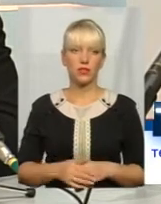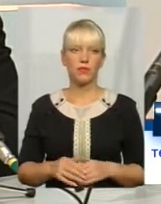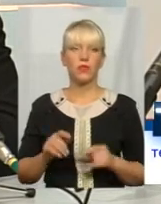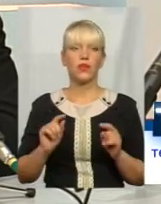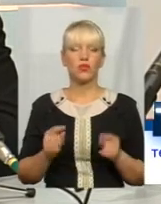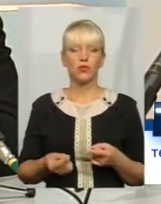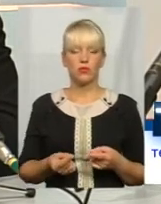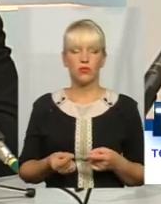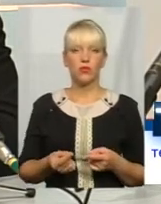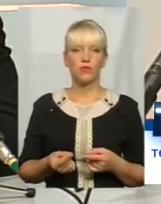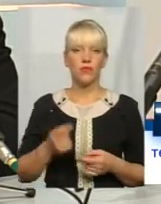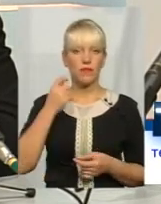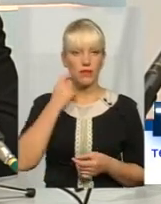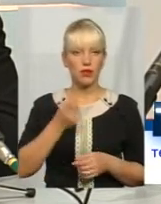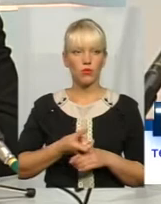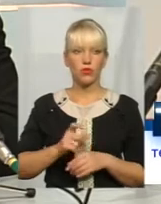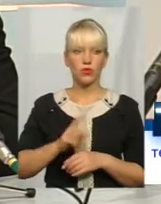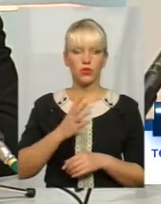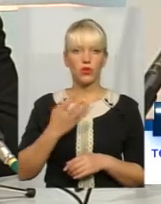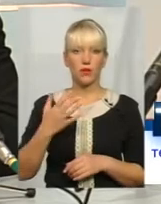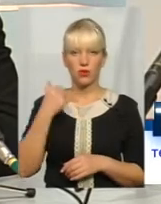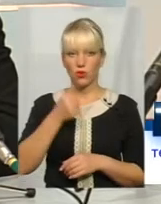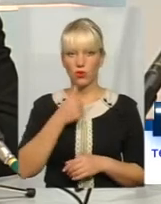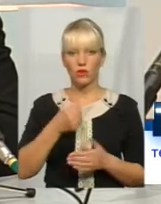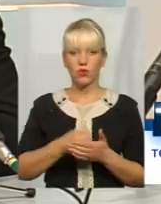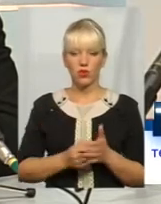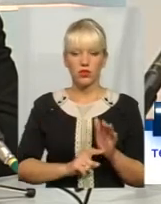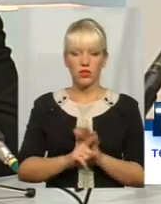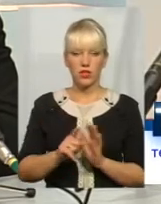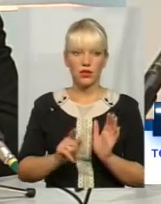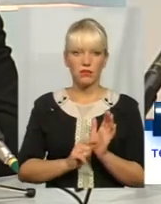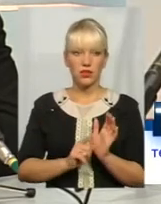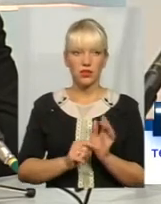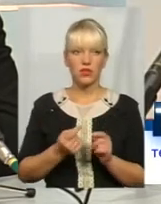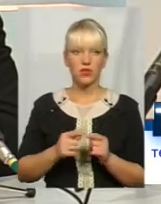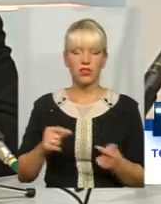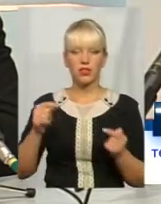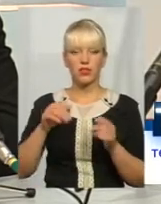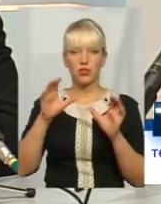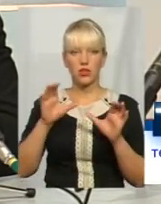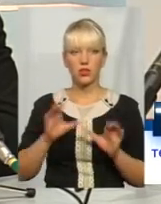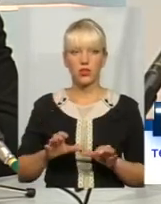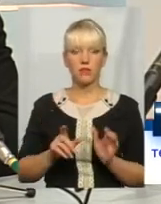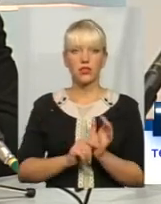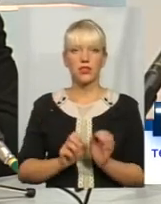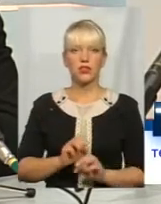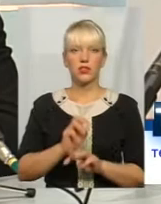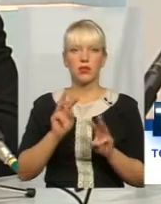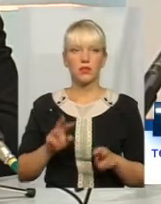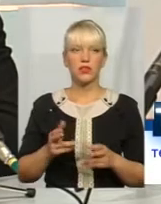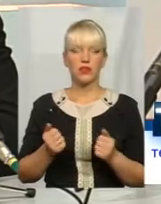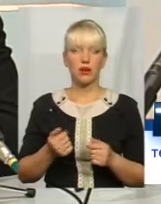Тому віком понад 45 років до настання пенсійного віку, згідно чинного законодавства, пенсійного забезпечення,